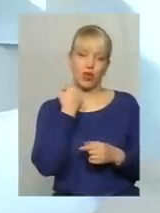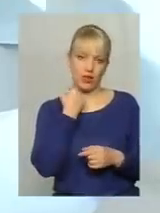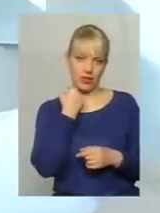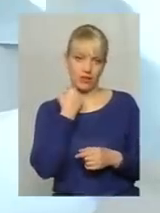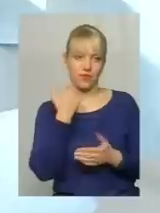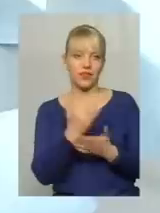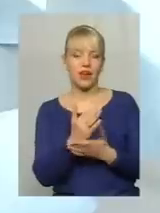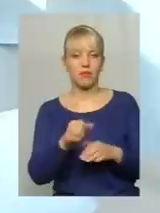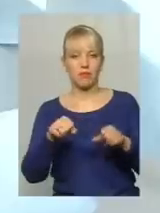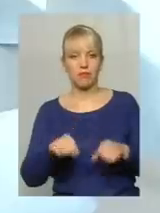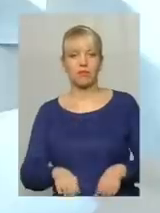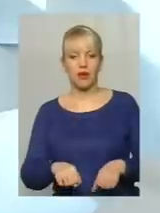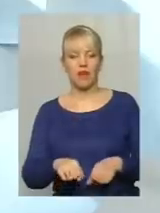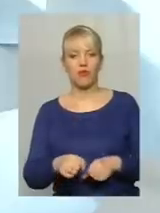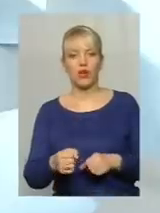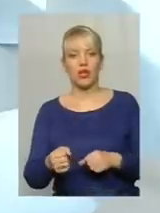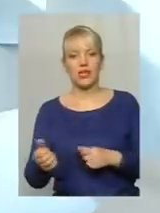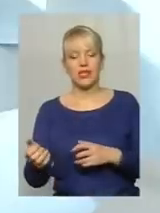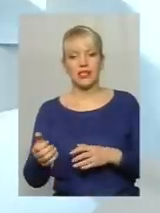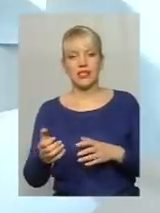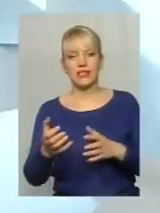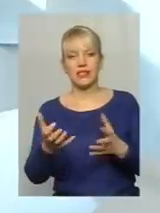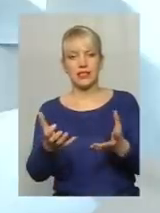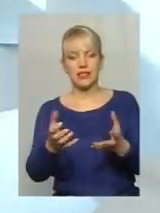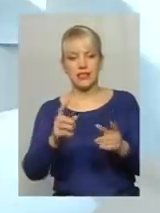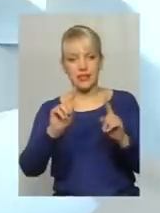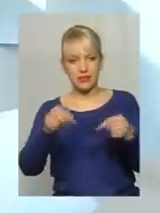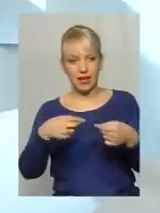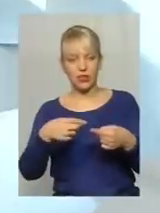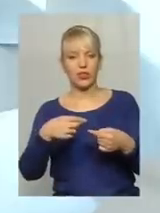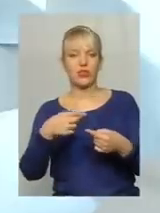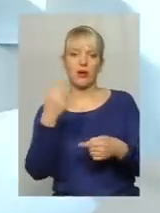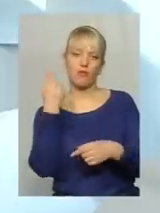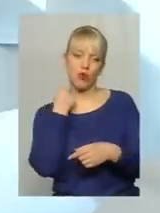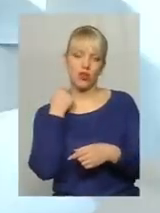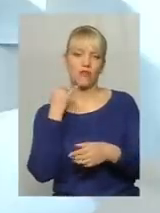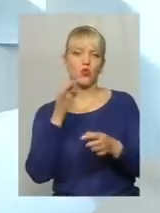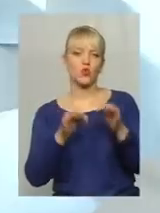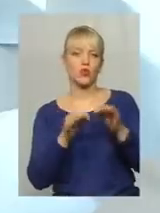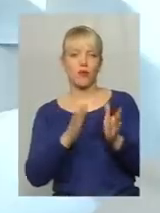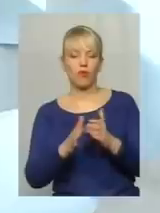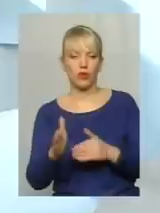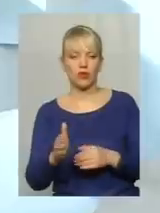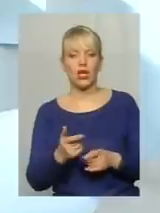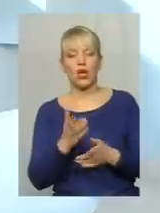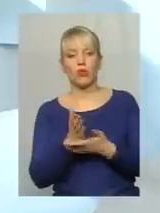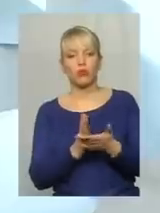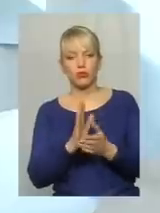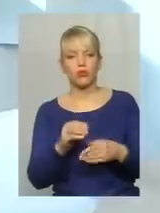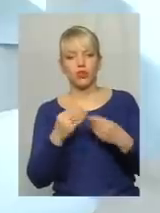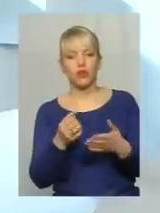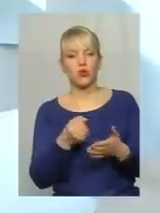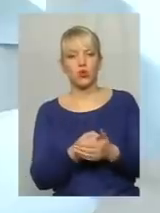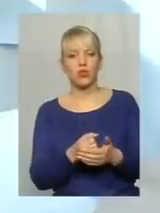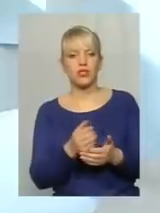право стягнення боргів в судовому порядку, послуга буде надаватися до заключення нової угоди, і,